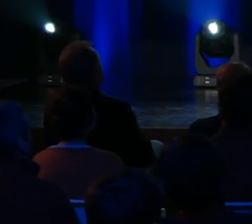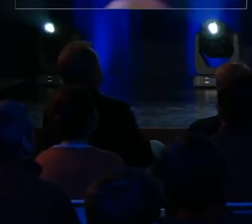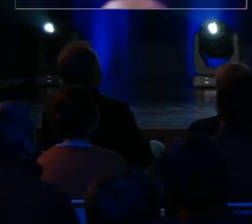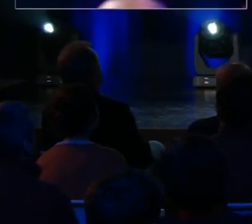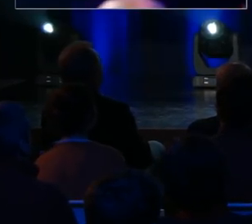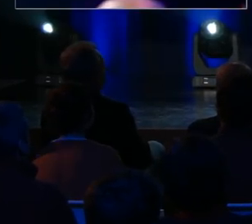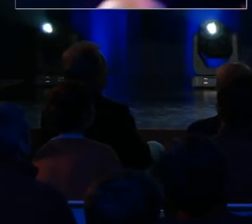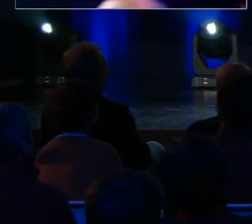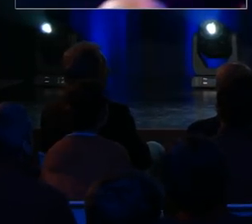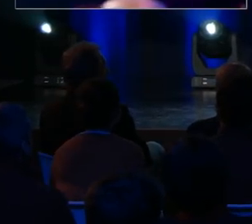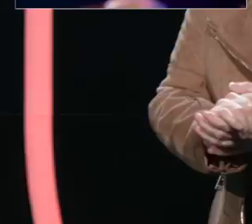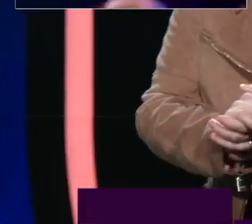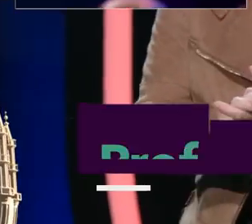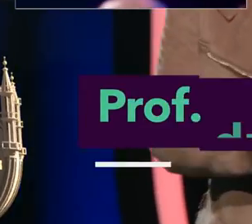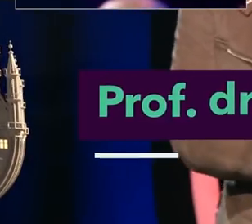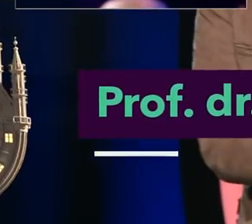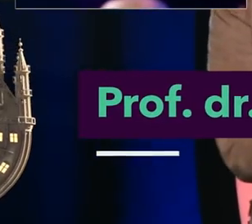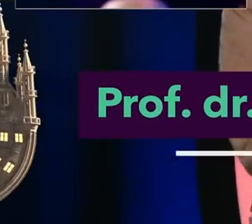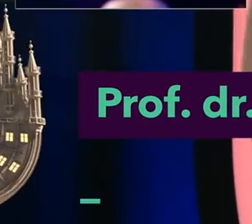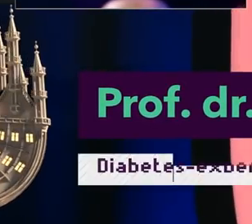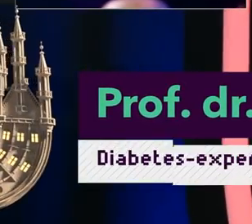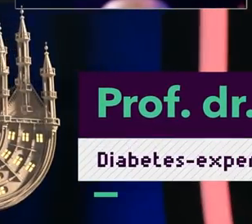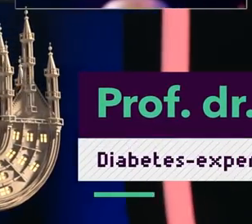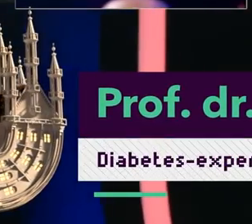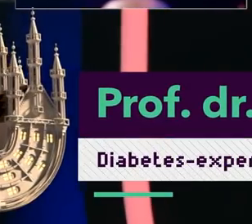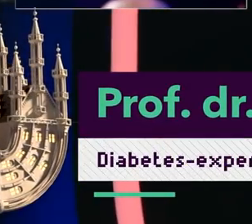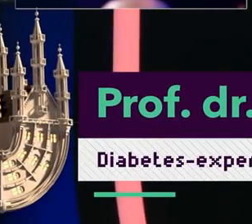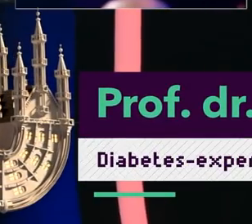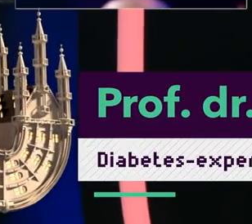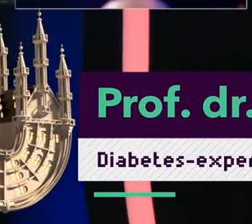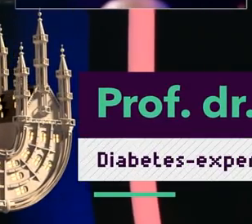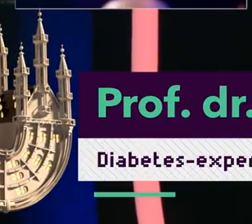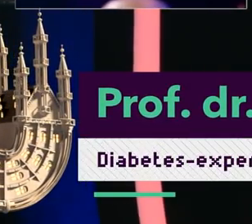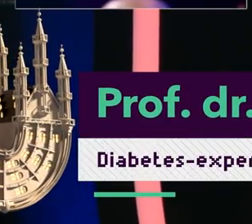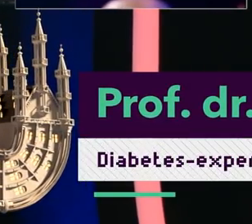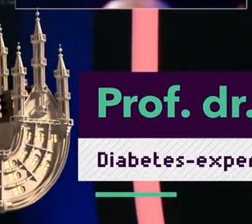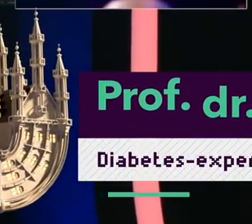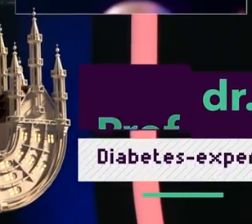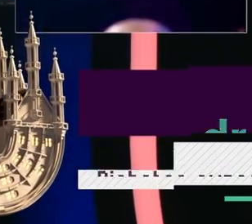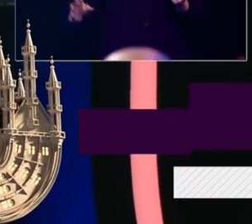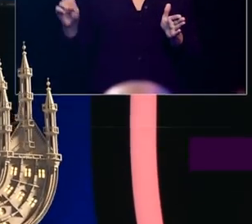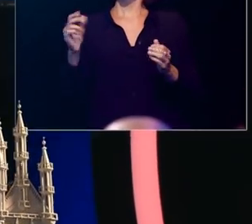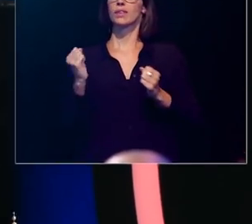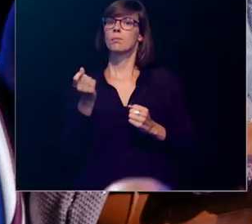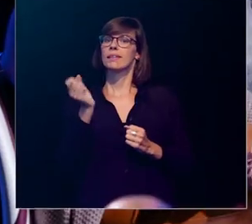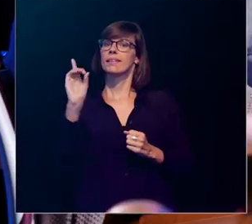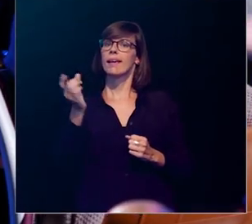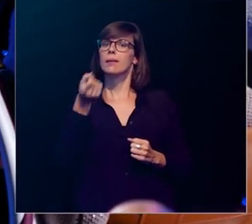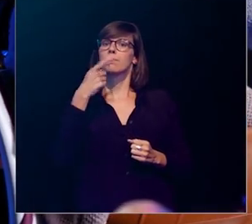Laat mij beginnen met je een vraag te stellen. Wie van u neemt in de winter vitamine D?